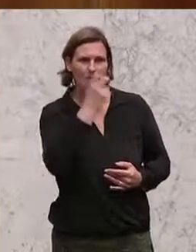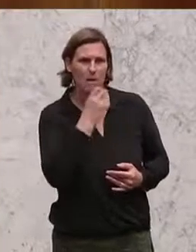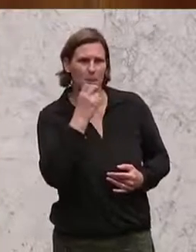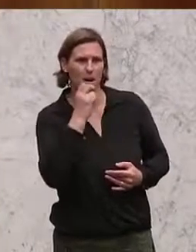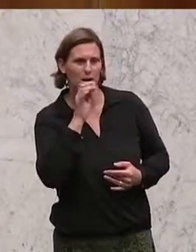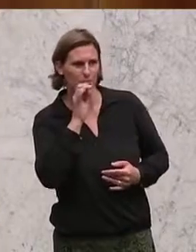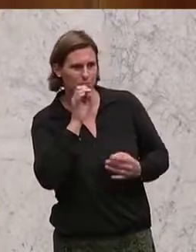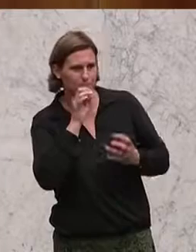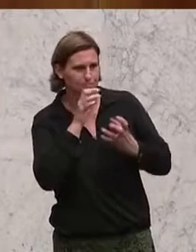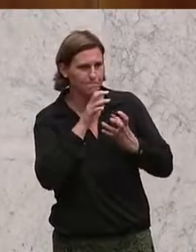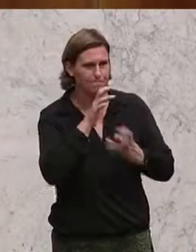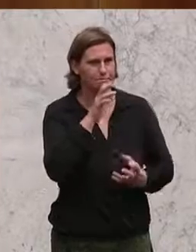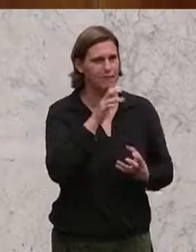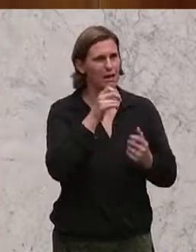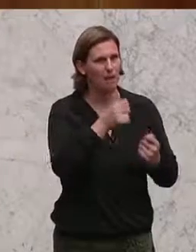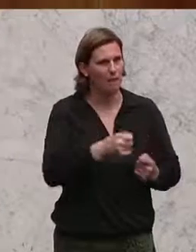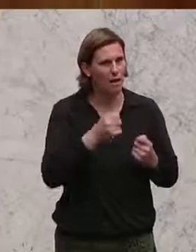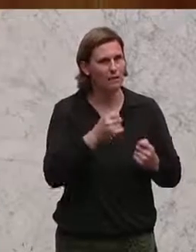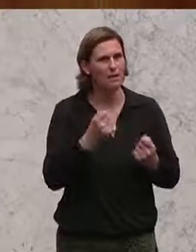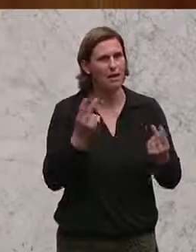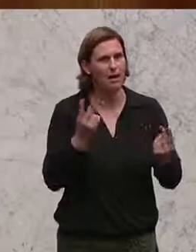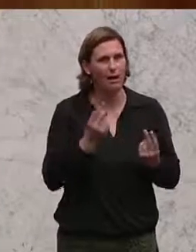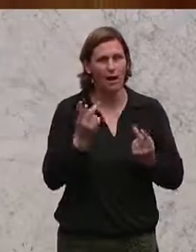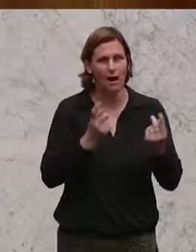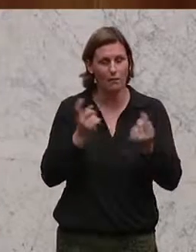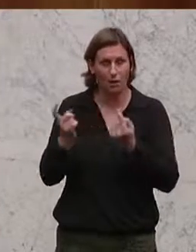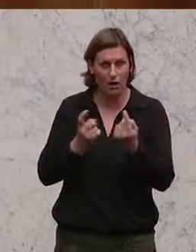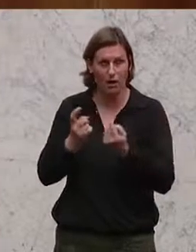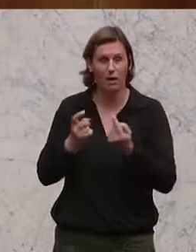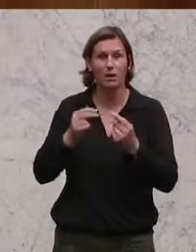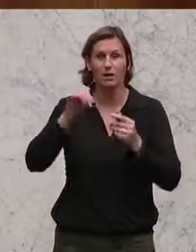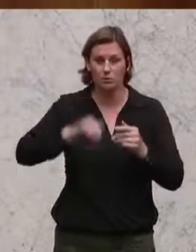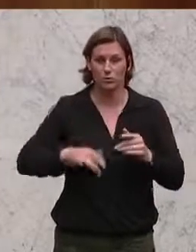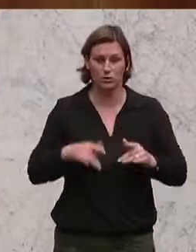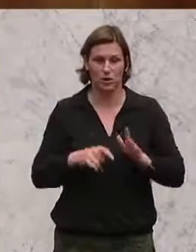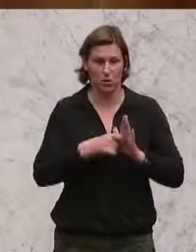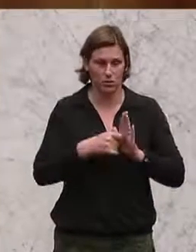egal, wer, woher der kommt, der wird hier mit Konsequenzen zu rechnen haben.